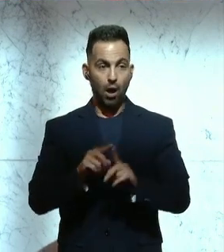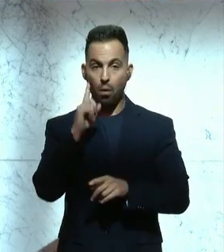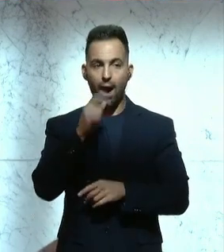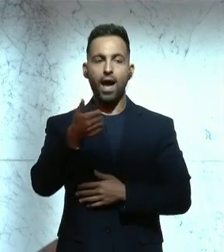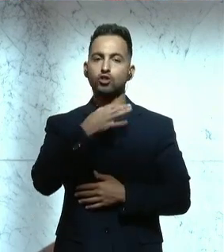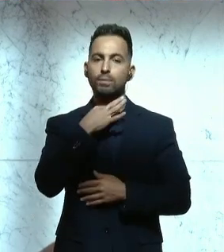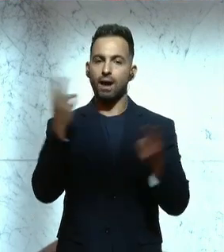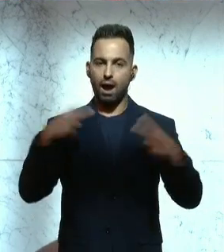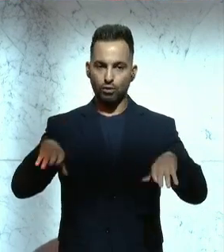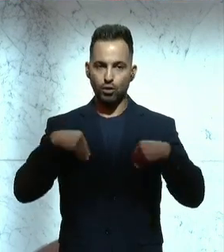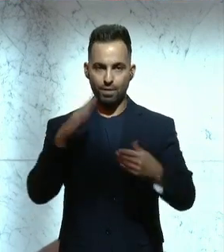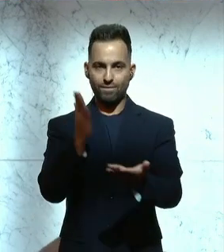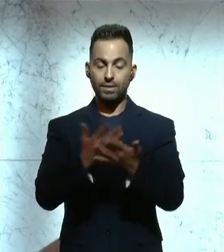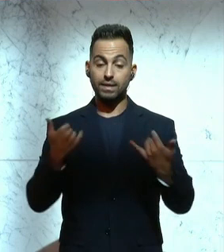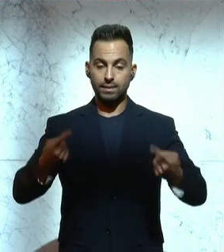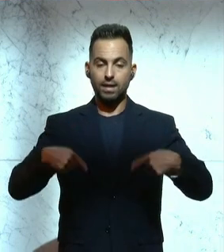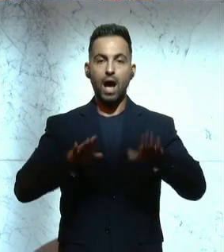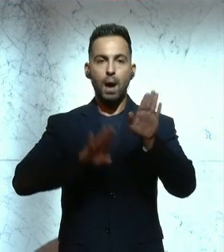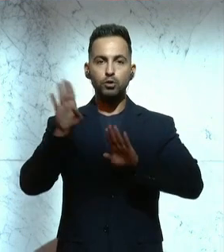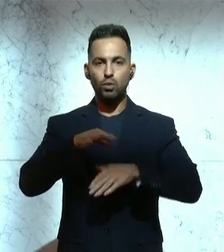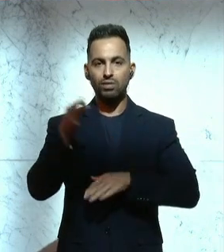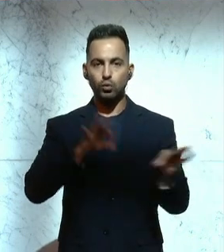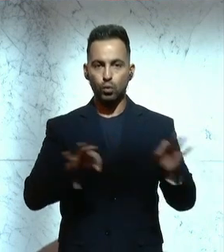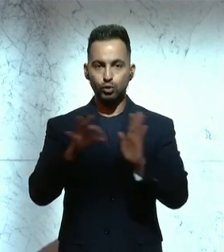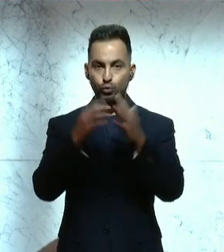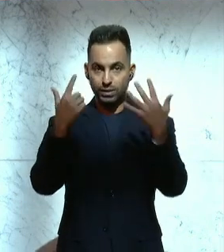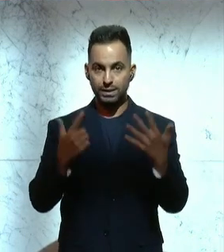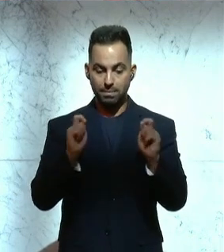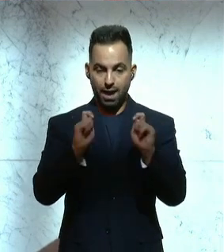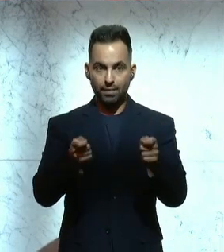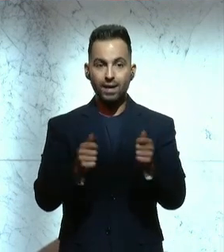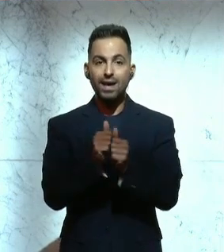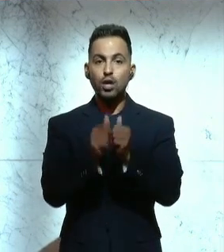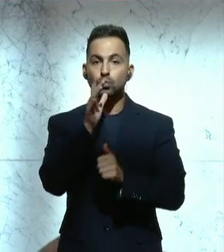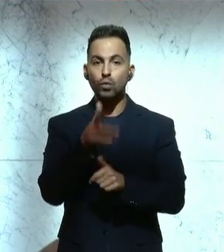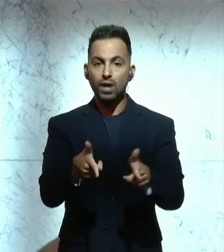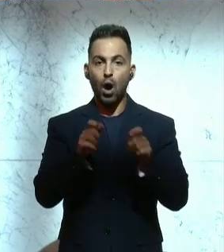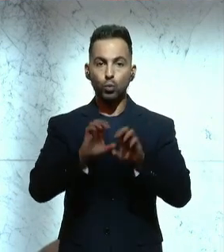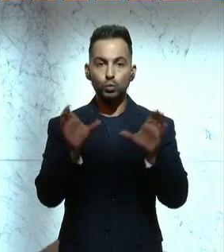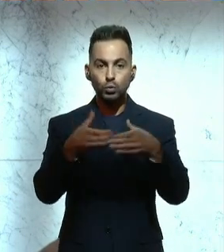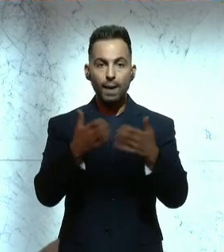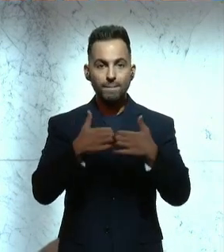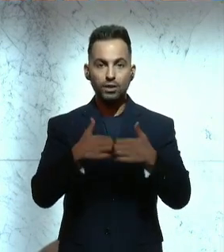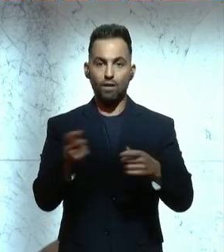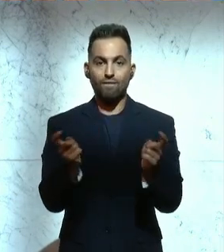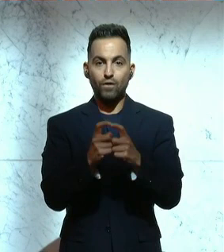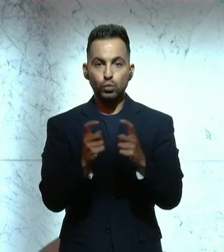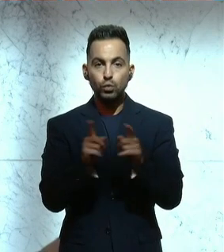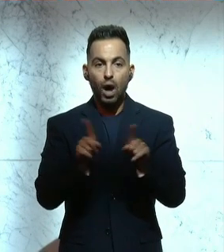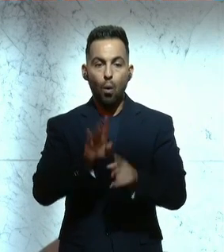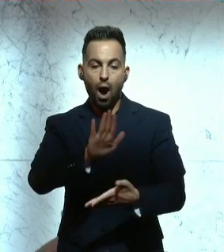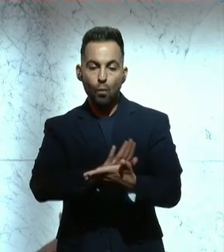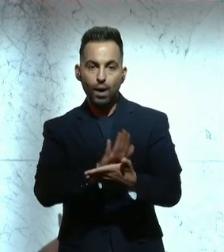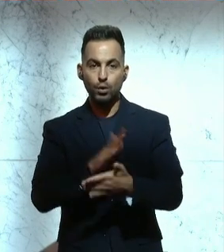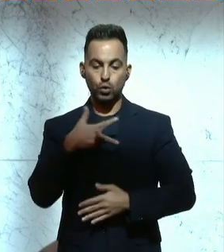wiederum einstimmig angenommen. Wir kommen zur Abstimmung über Tagesordnungspunkt 7, Antrag des Rechnungshofausschusses, den Bericht betreffend Funktionen und Aufgaben